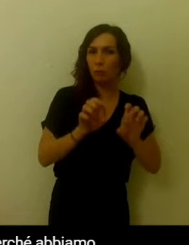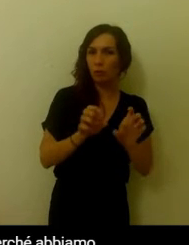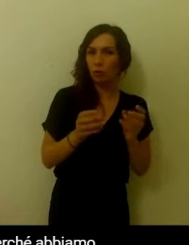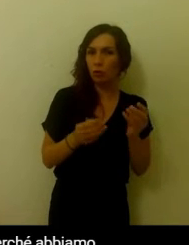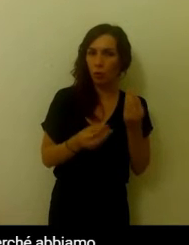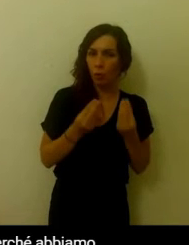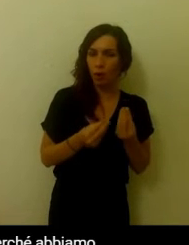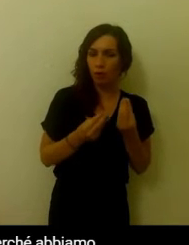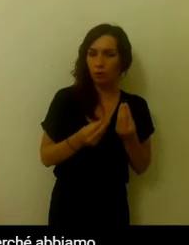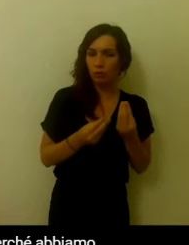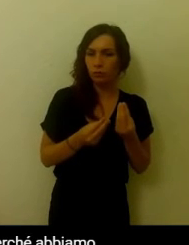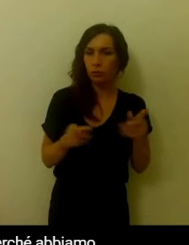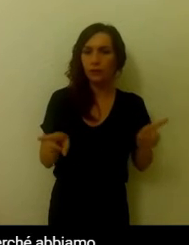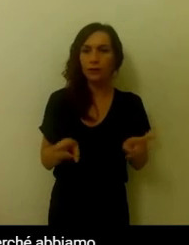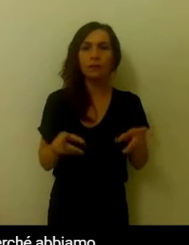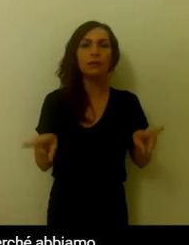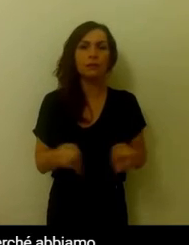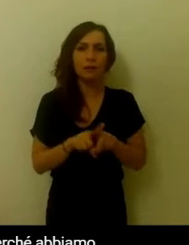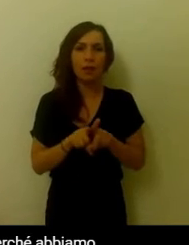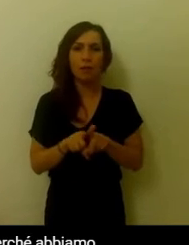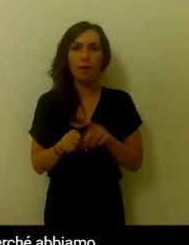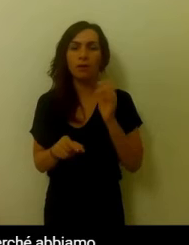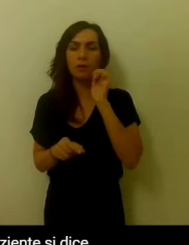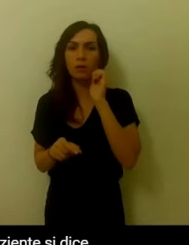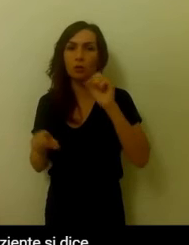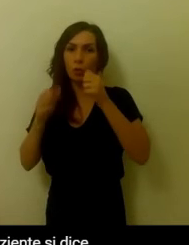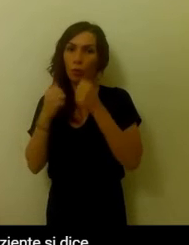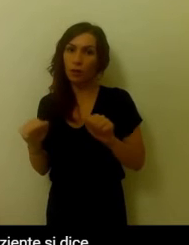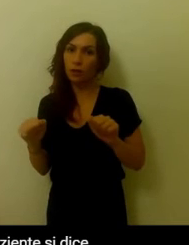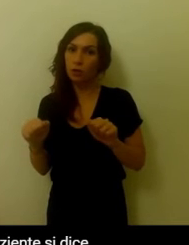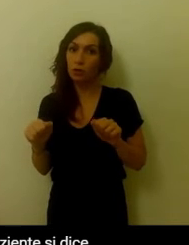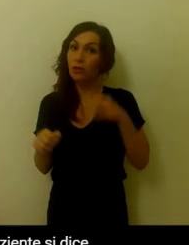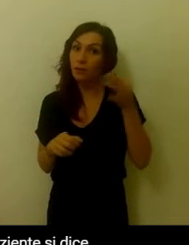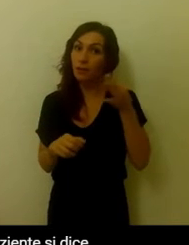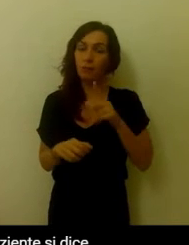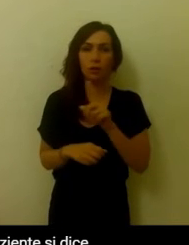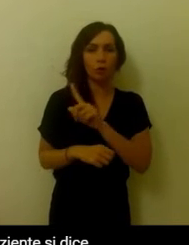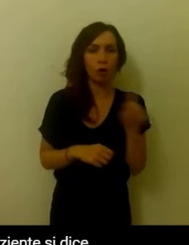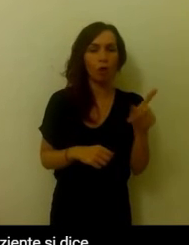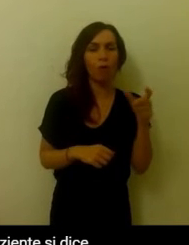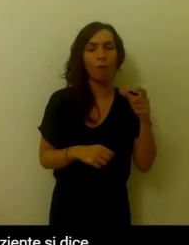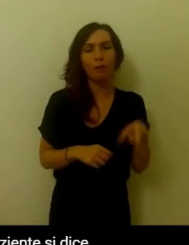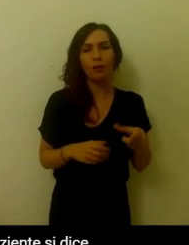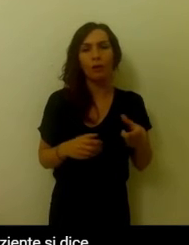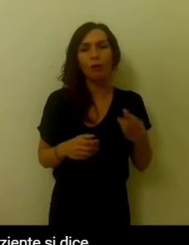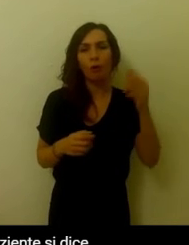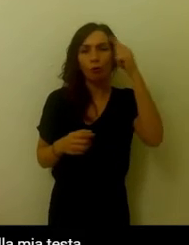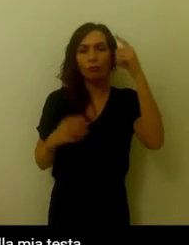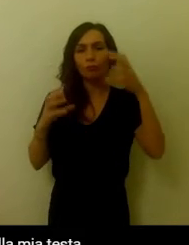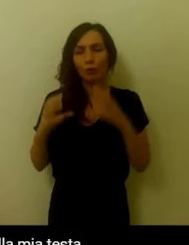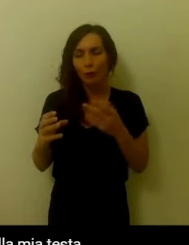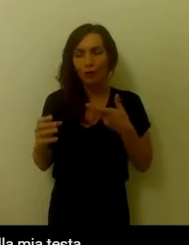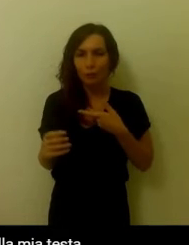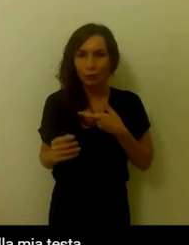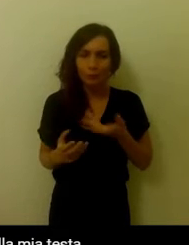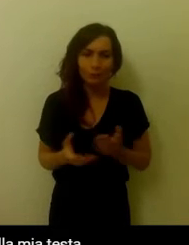guarigione del tessuto, però non è sempre così. Perché abbiamo sempre in mezzo lui, il cervello. E spesso il paziente ti dice ma